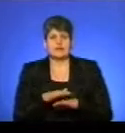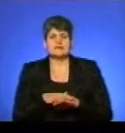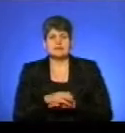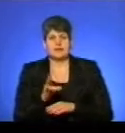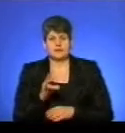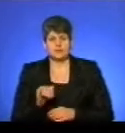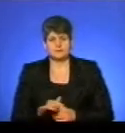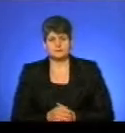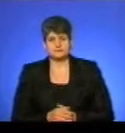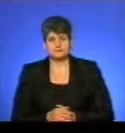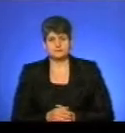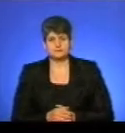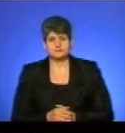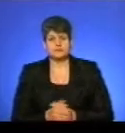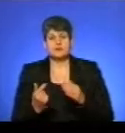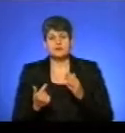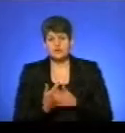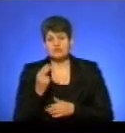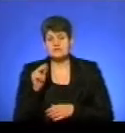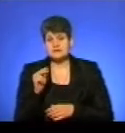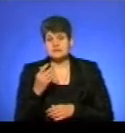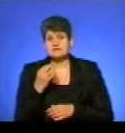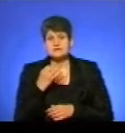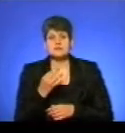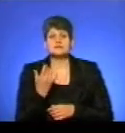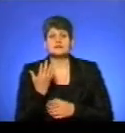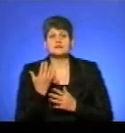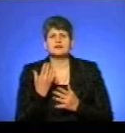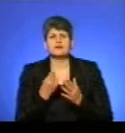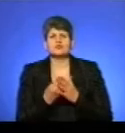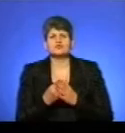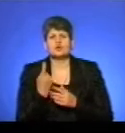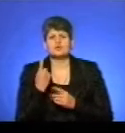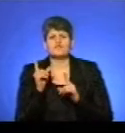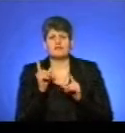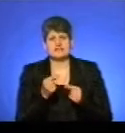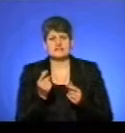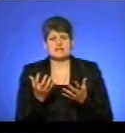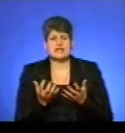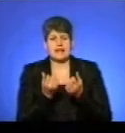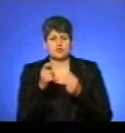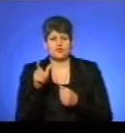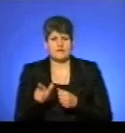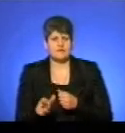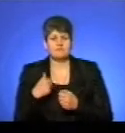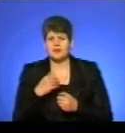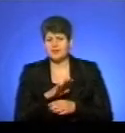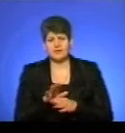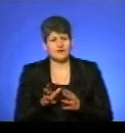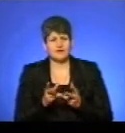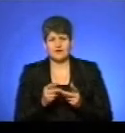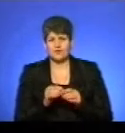І от знову ж про цифри, скажіть, яка вартість одного виїзду рятувальників? Ну, розумієте, ми не рахуємо,